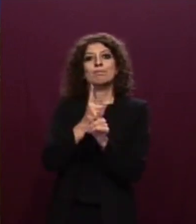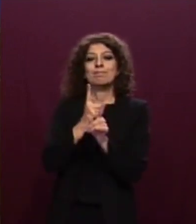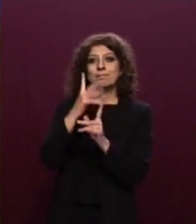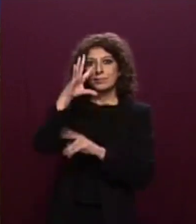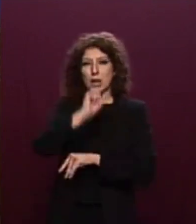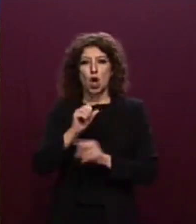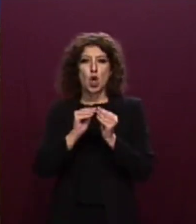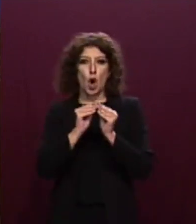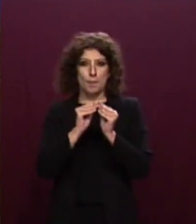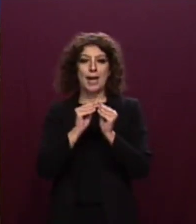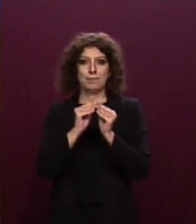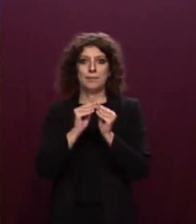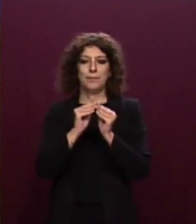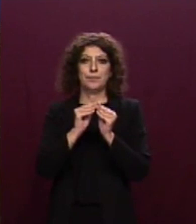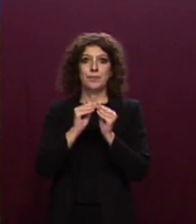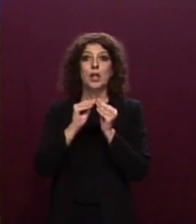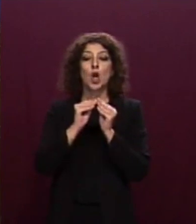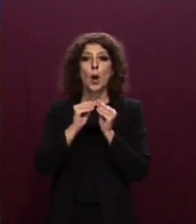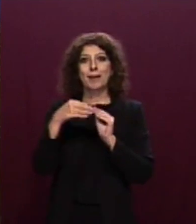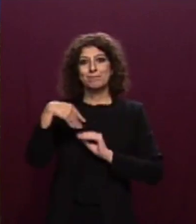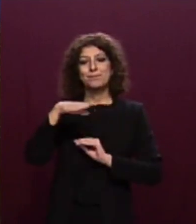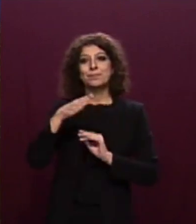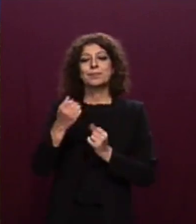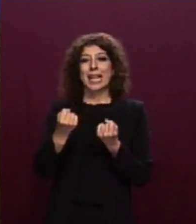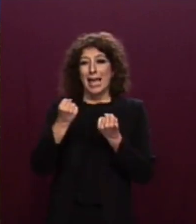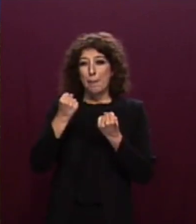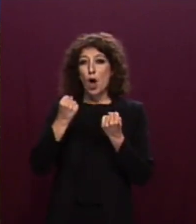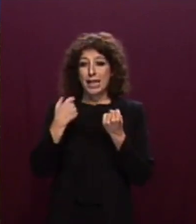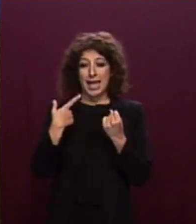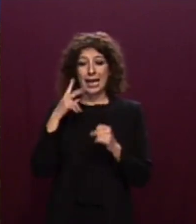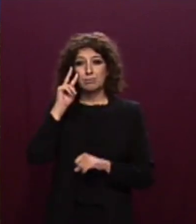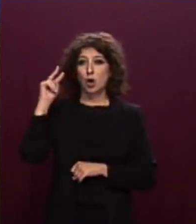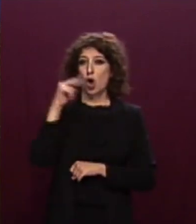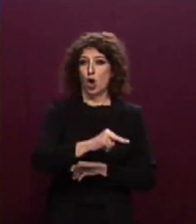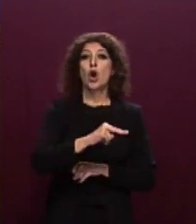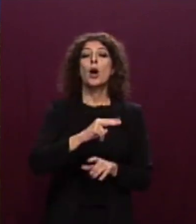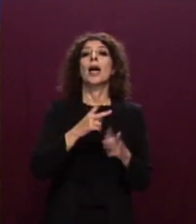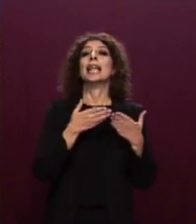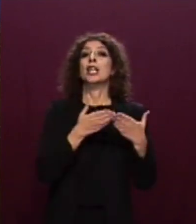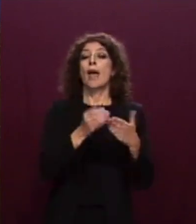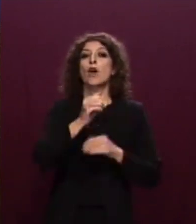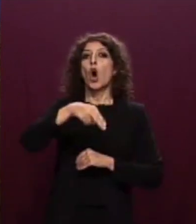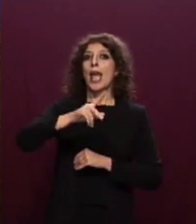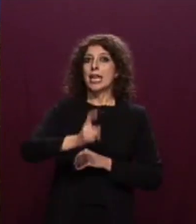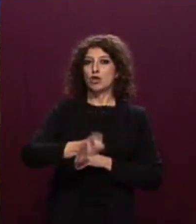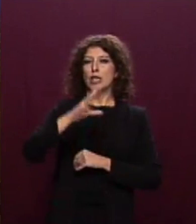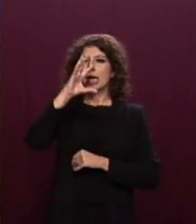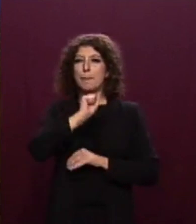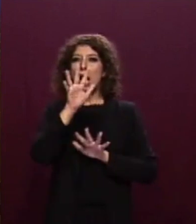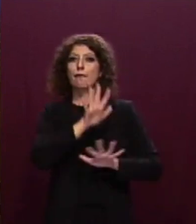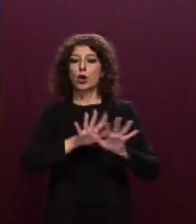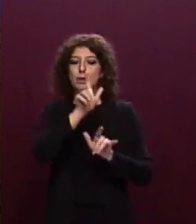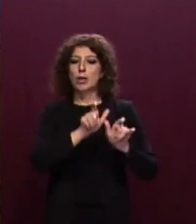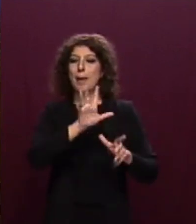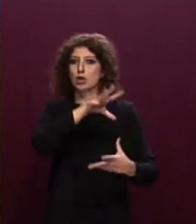giurisdizione sulla nave ONG ed acquisire informazioni sulle persone a bordo. L'Ambasciata